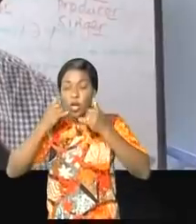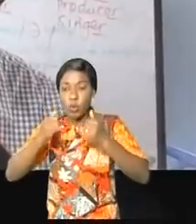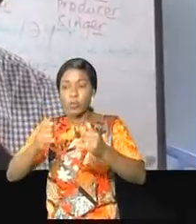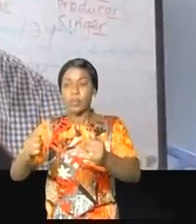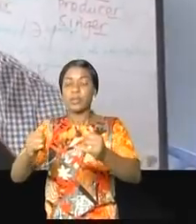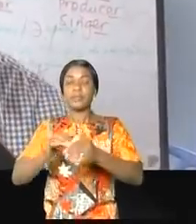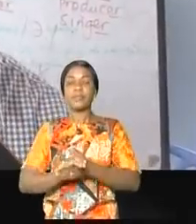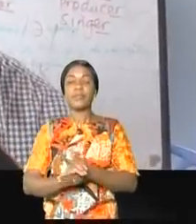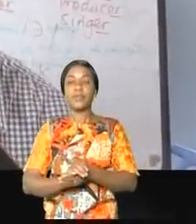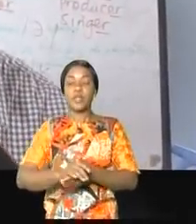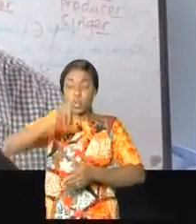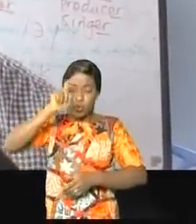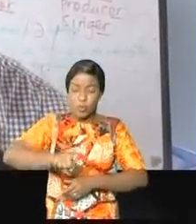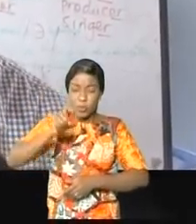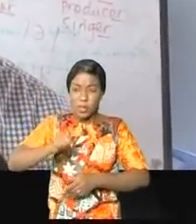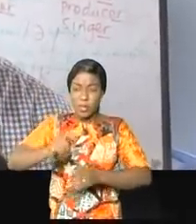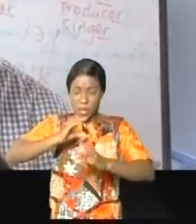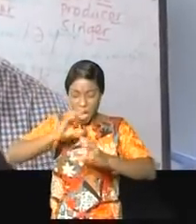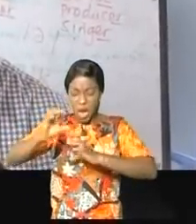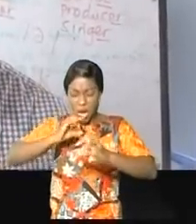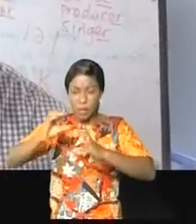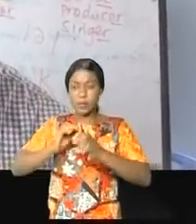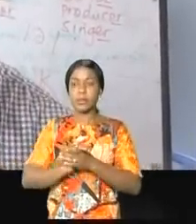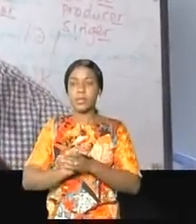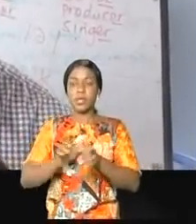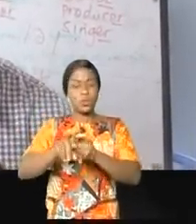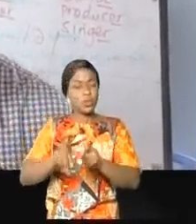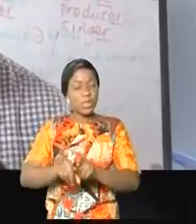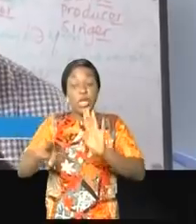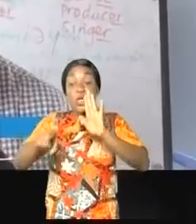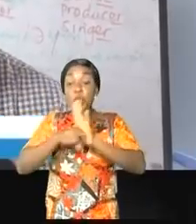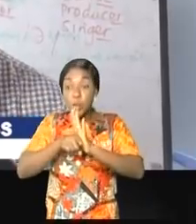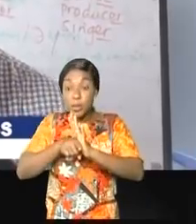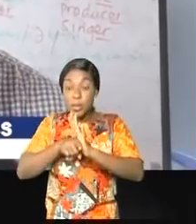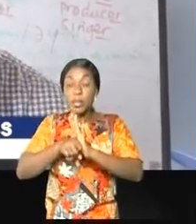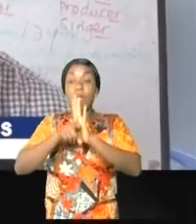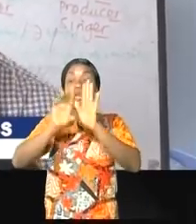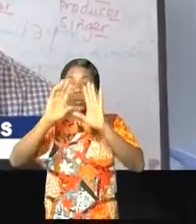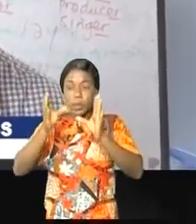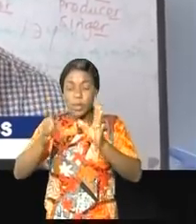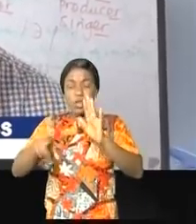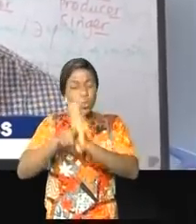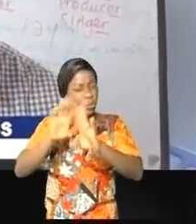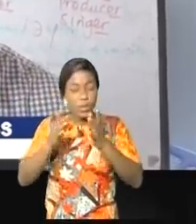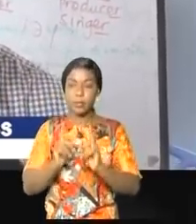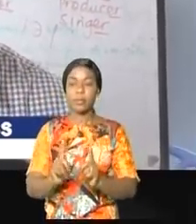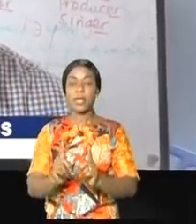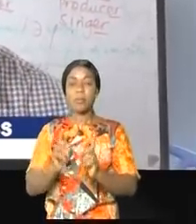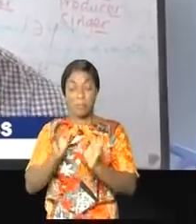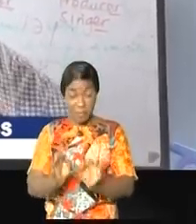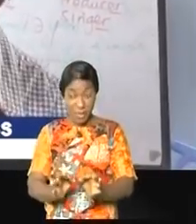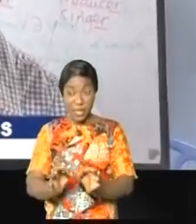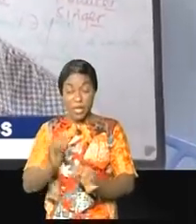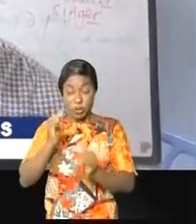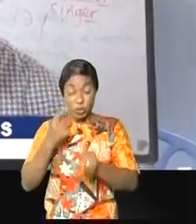Il nous est exigé d'être assez impartial et assez neutre, mais la neutralité totale n'existe pas, n'est-ce pas ? Lorsqu'on